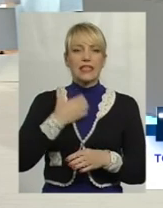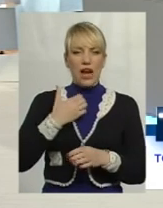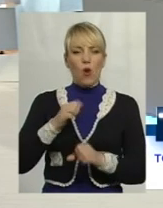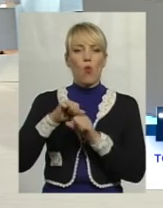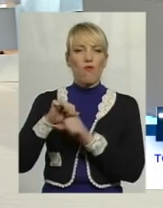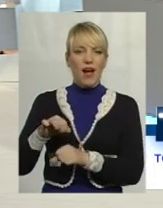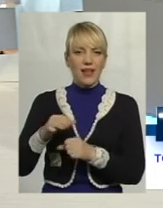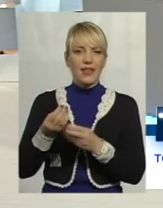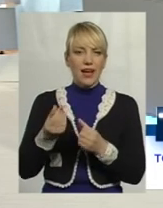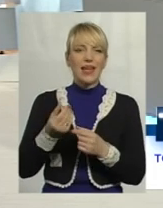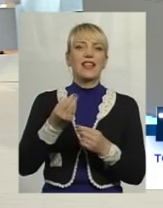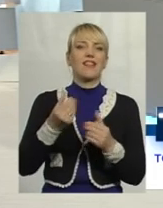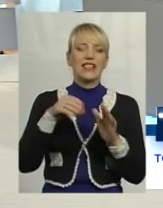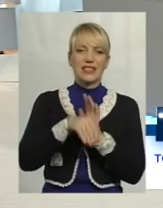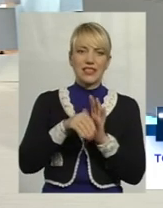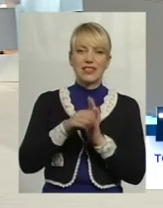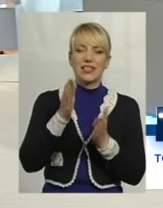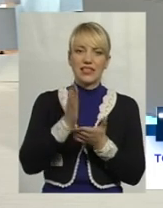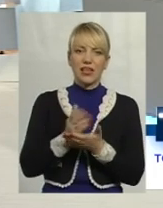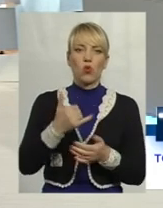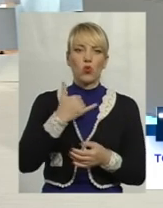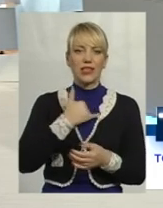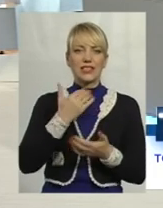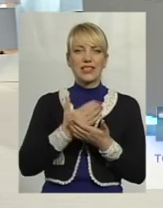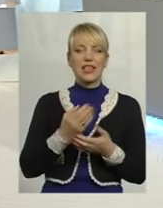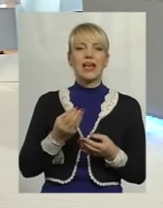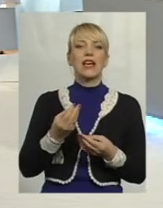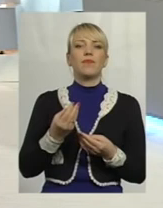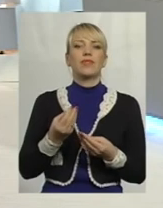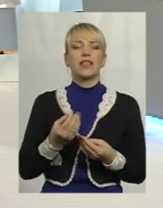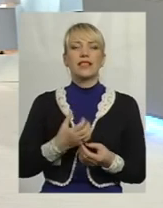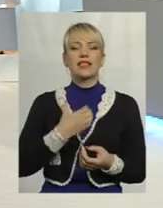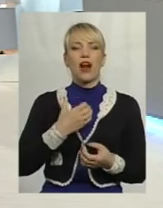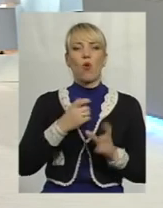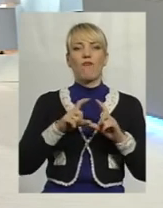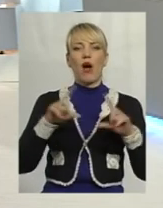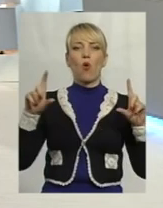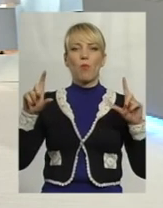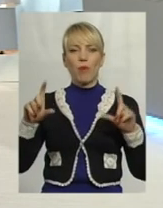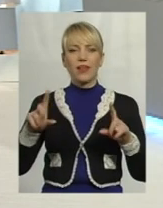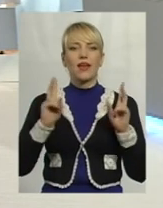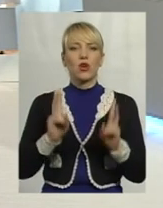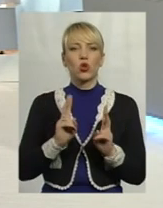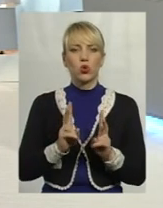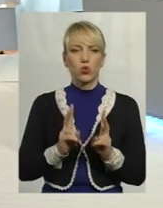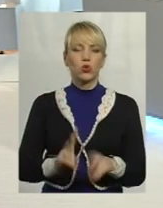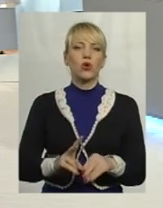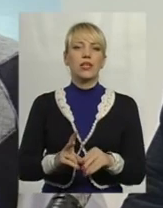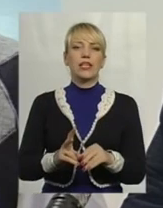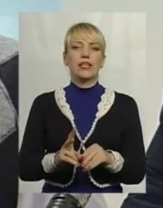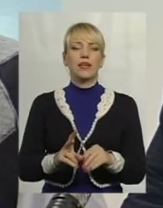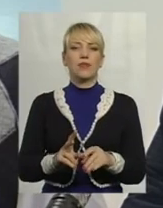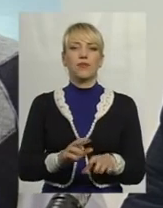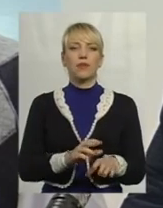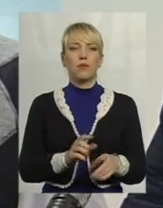У нас є страхова компанія, яка покриває, як сказав мій колега, суму інвестицій